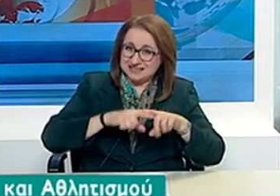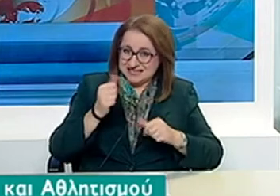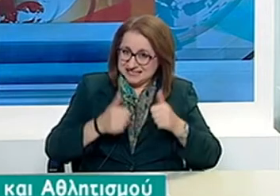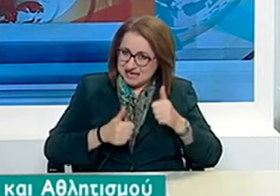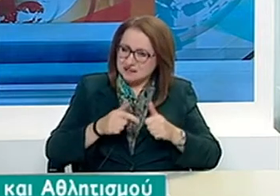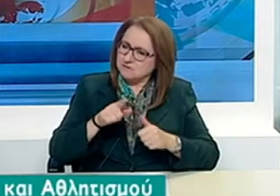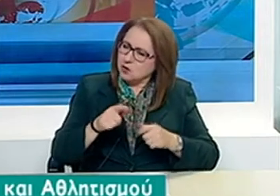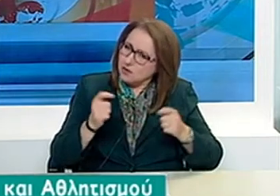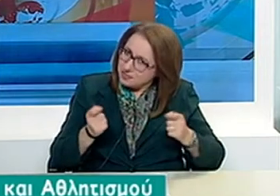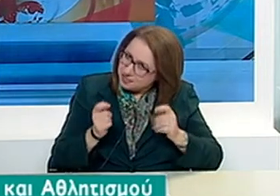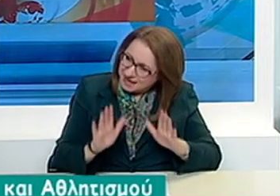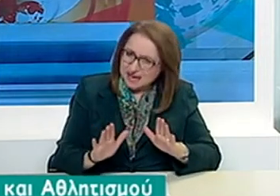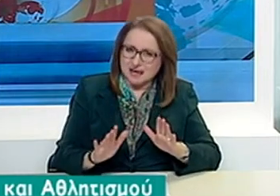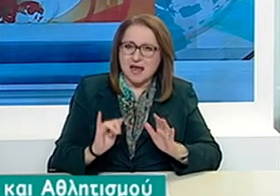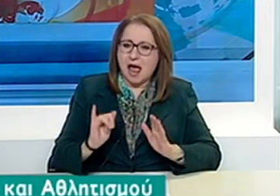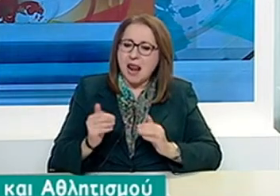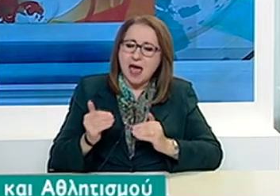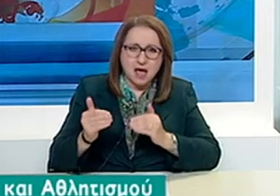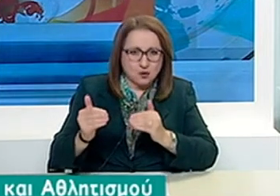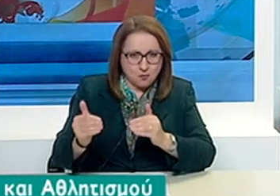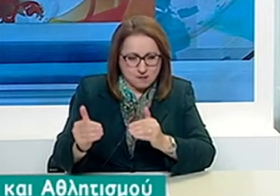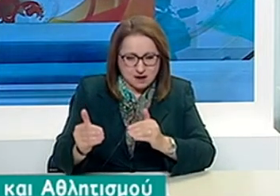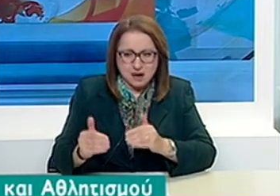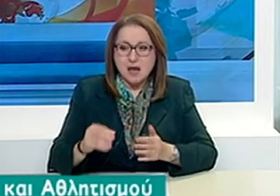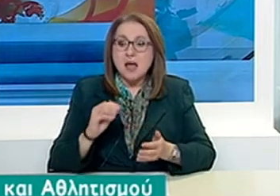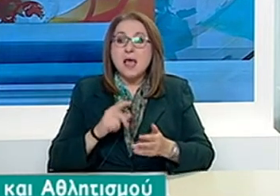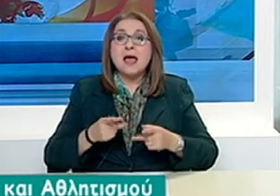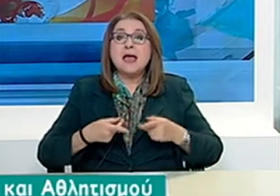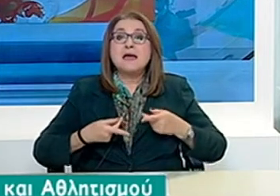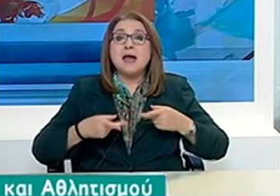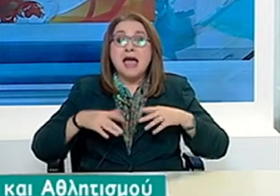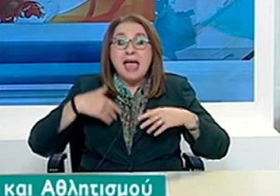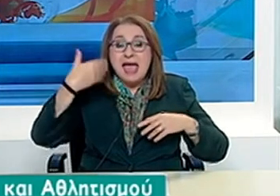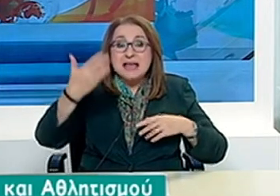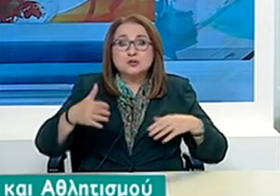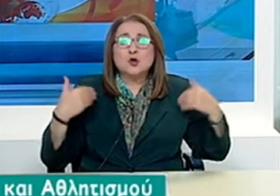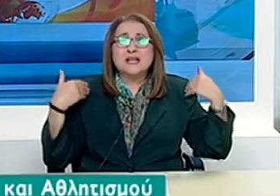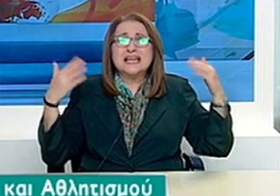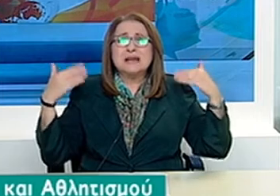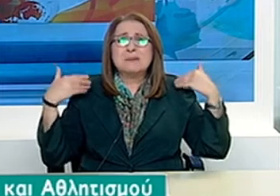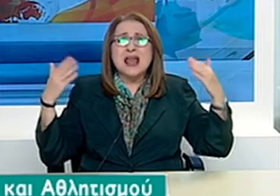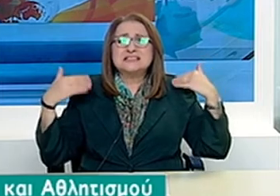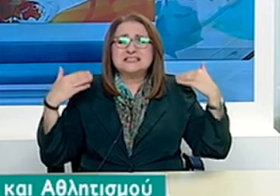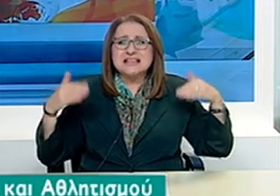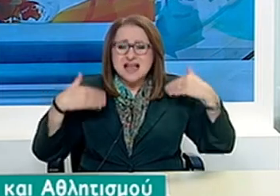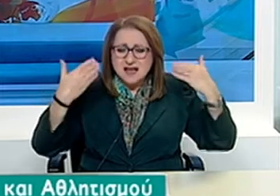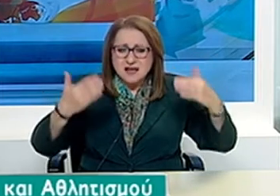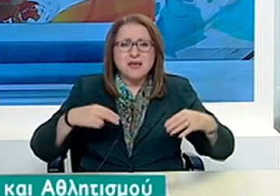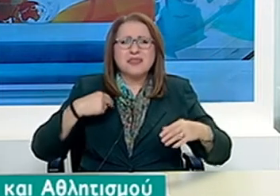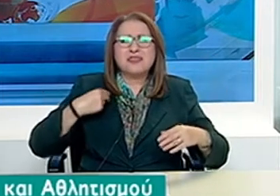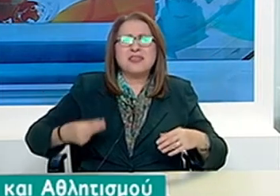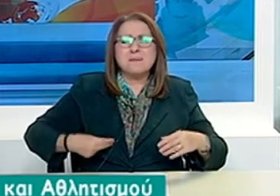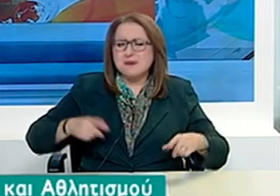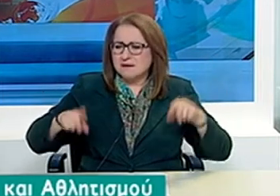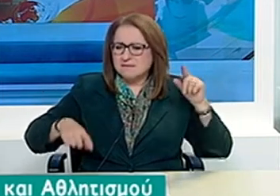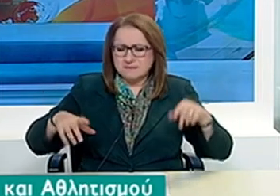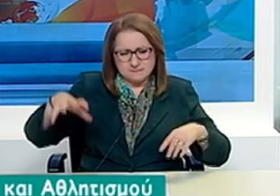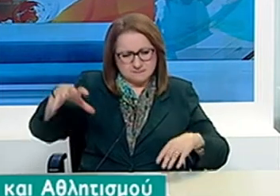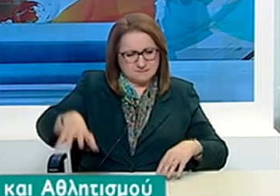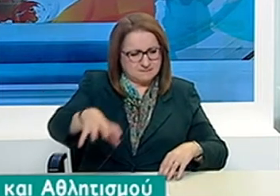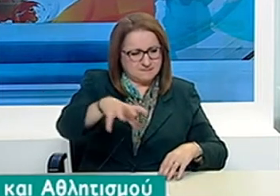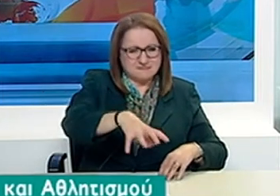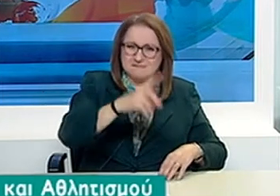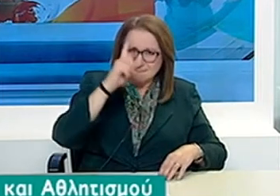πρόκειται να επιτραπεί η λειτουργία των υπαίθριων γυμναστηρίων που έχουν εγκαταστήσει αρκετοί δήμοι σε πάρκα και πλατείες.